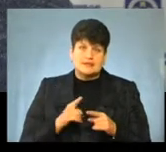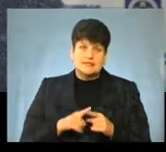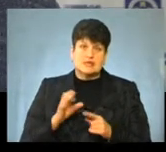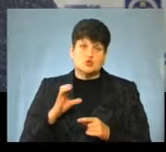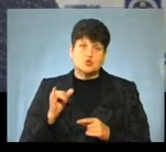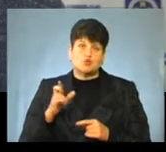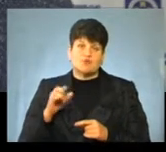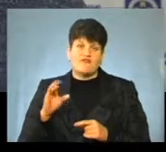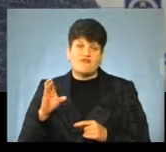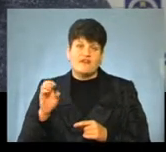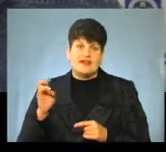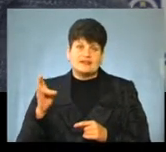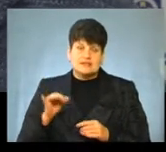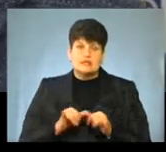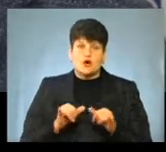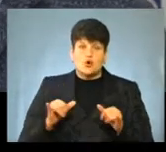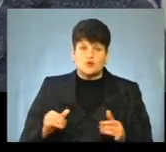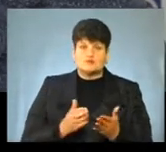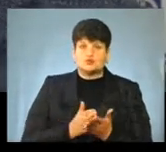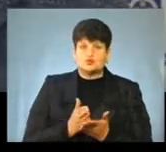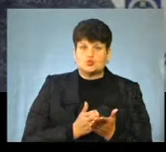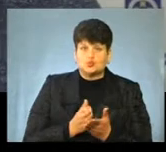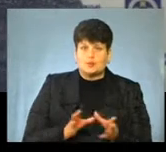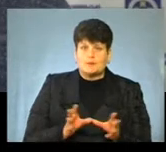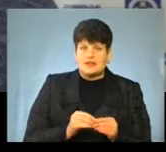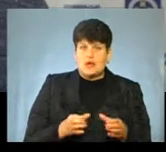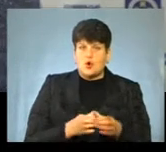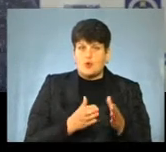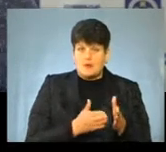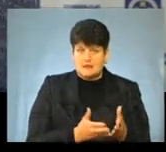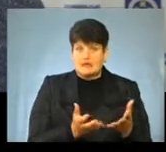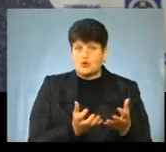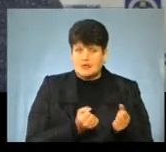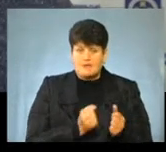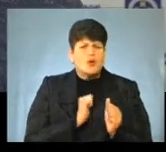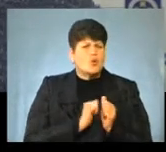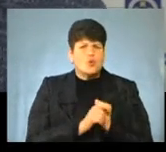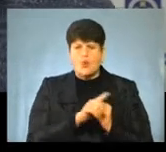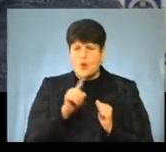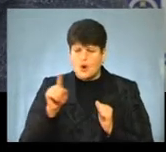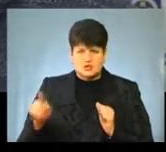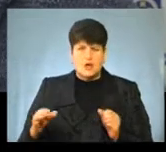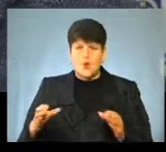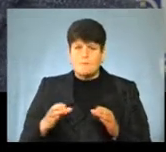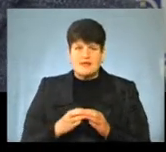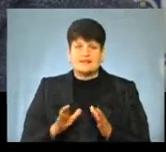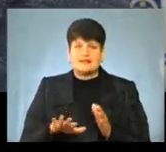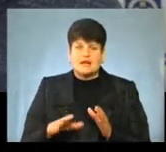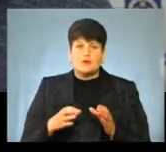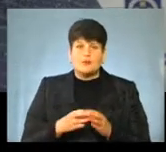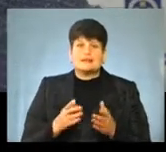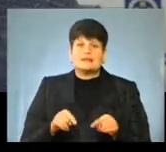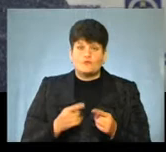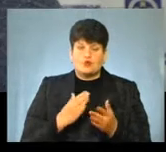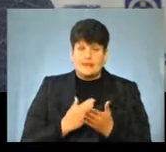субвенція, тобто субвенція на розвиток інфраструктури об'єднаних громад. Їх отримує кожна об'єднана територіальна громада, яка